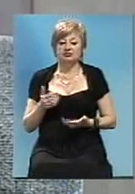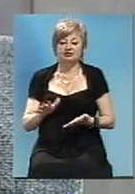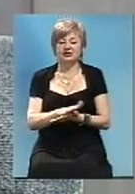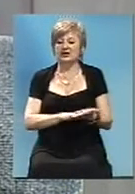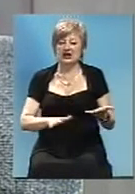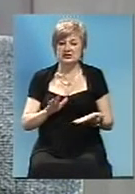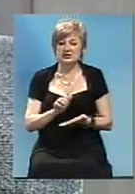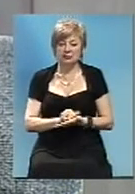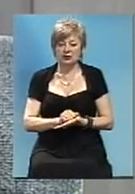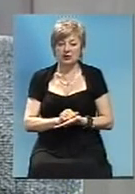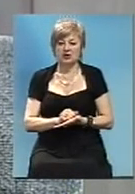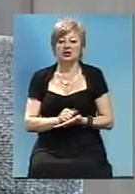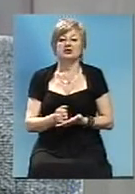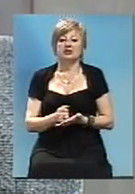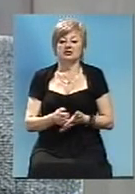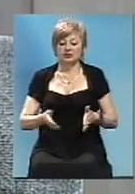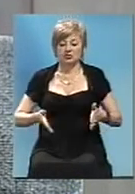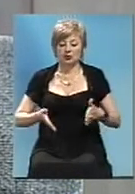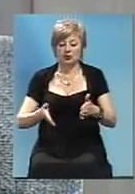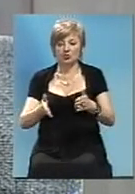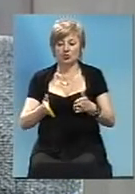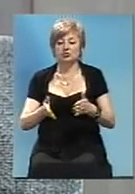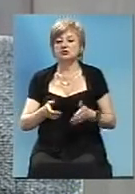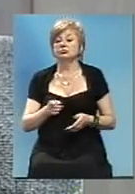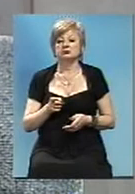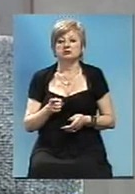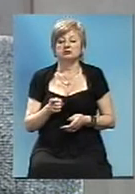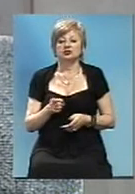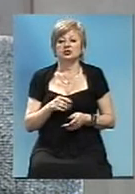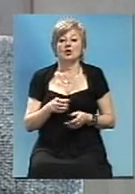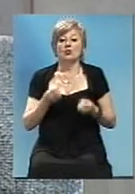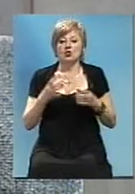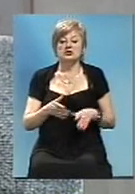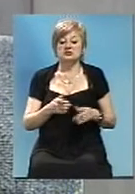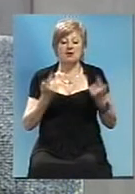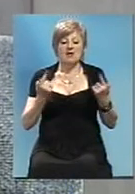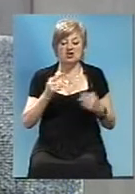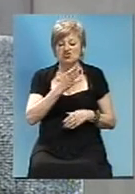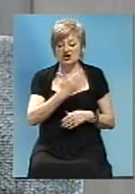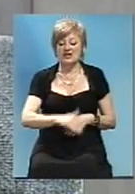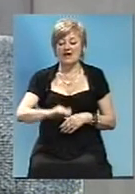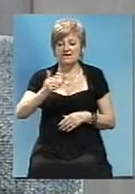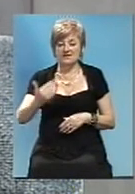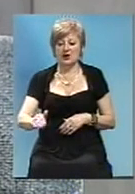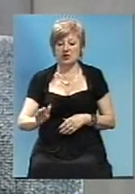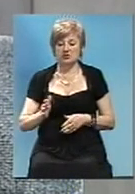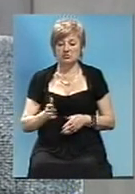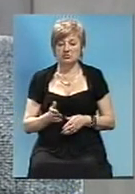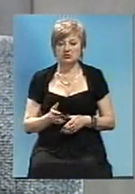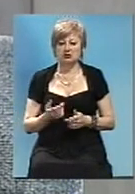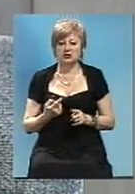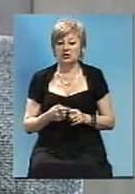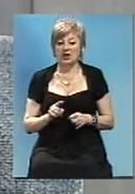від участка Отрадного в Зачем, наприклад, там взагалі як випої після розрухи. і от